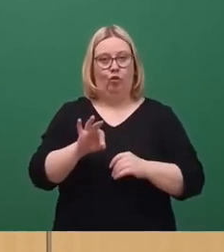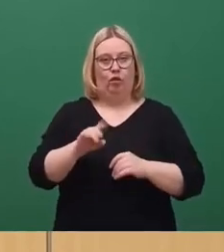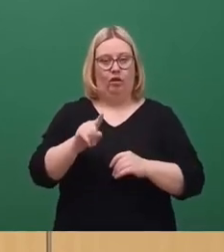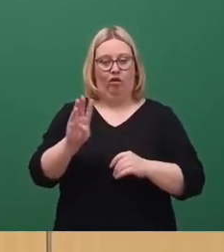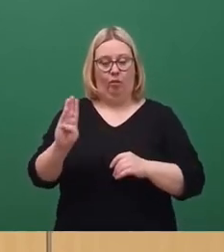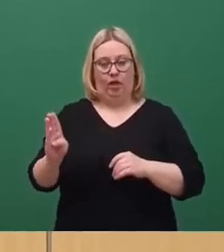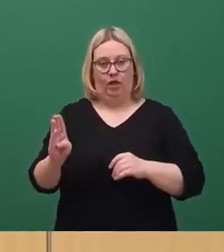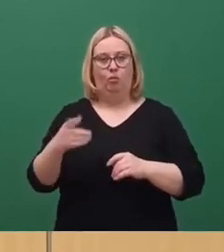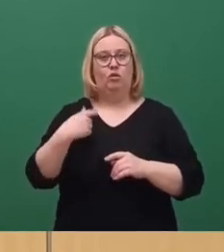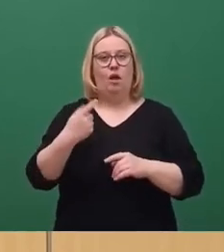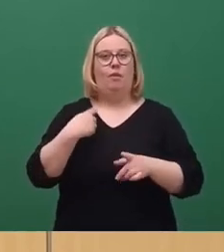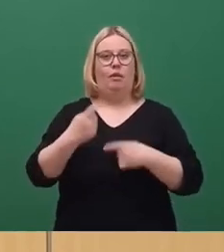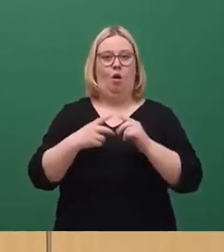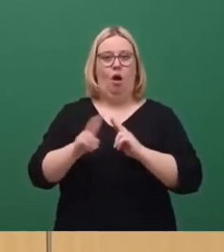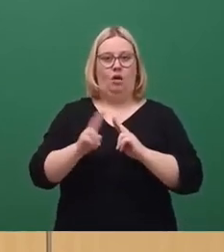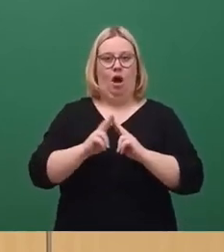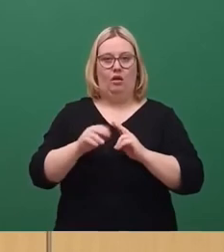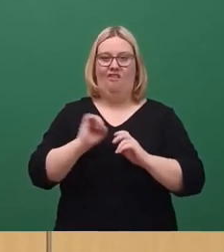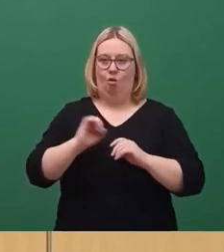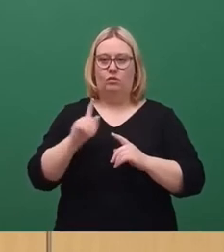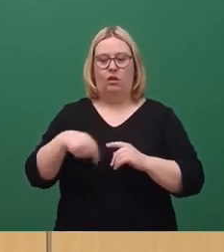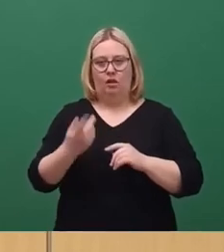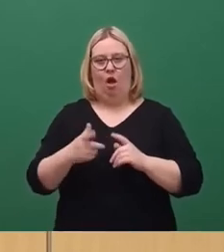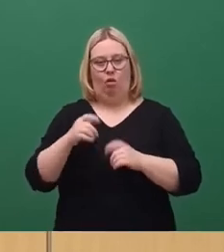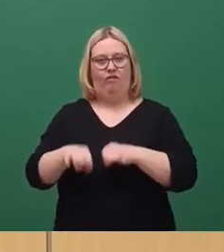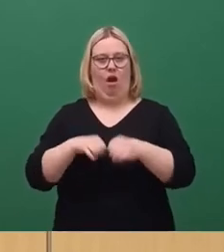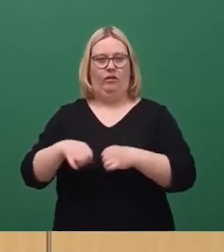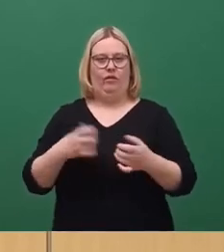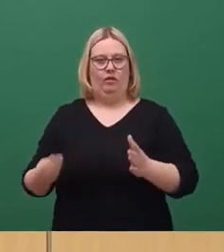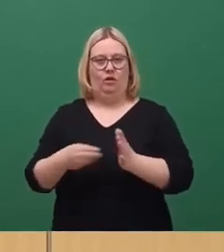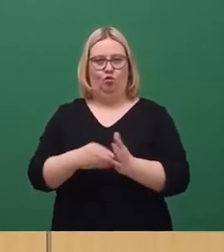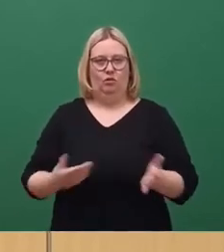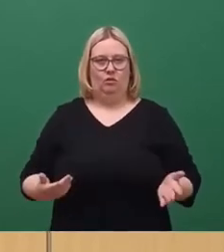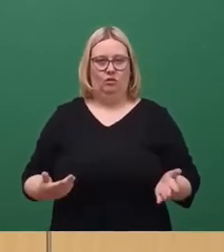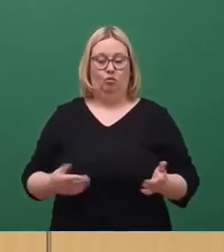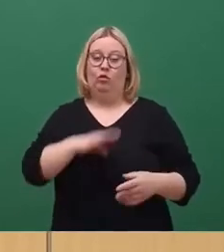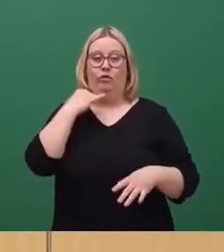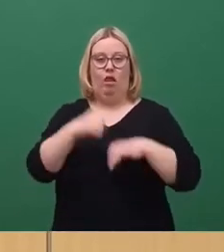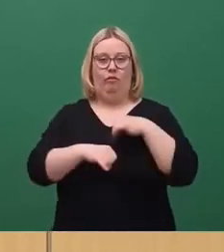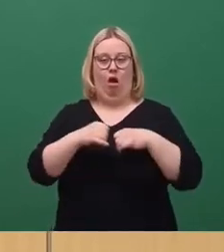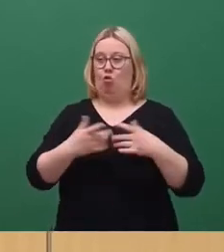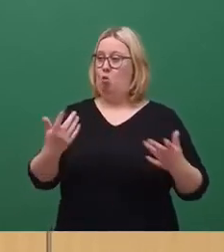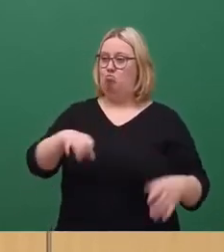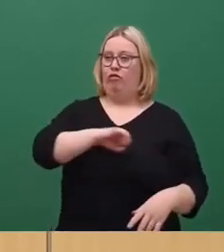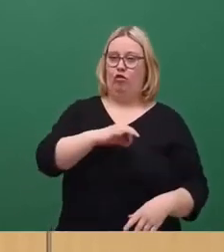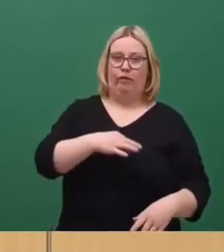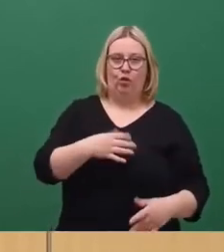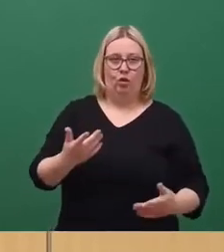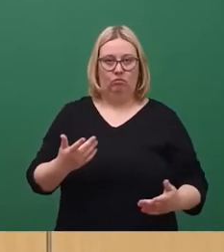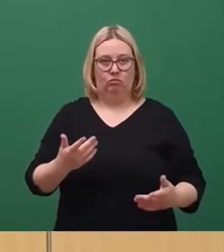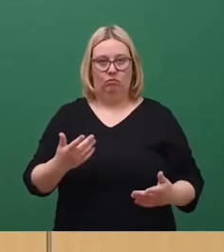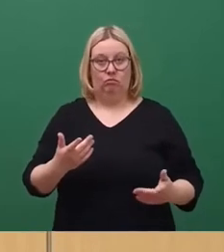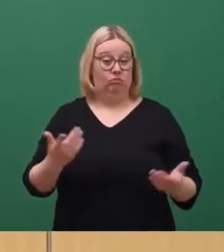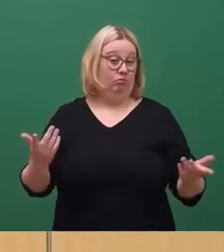der hat seine Dauerkarte nur, weil er mit der DVB-Karte Fahrrad fährt. Ja, der fährt viel Fahrrad und er sagt, es lohnt sich für mich. So, und